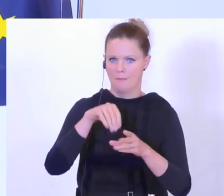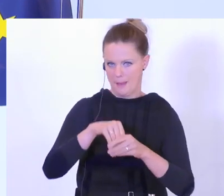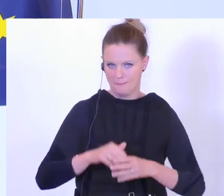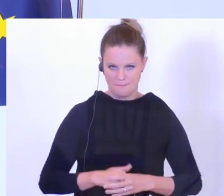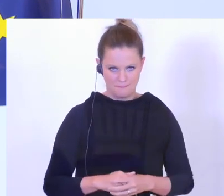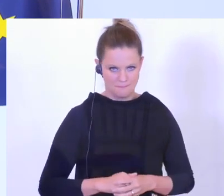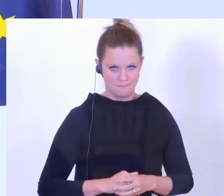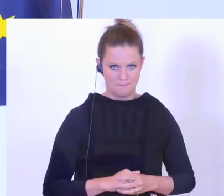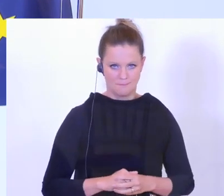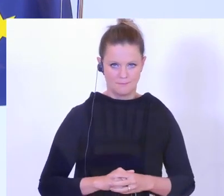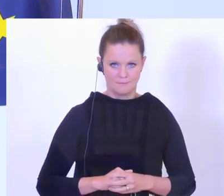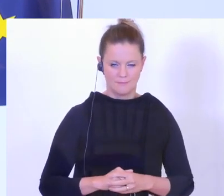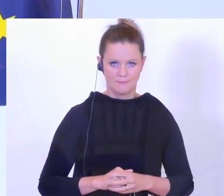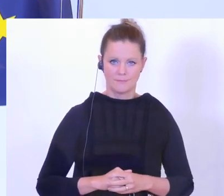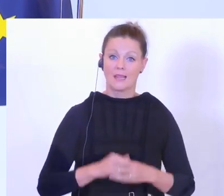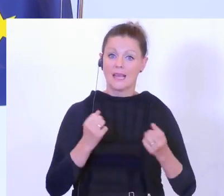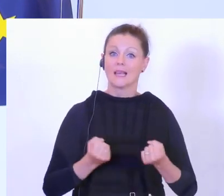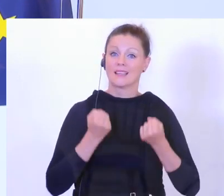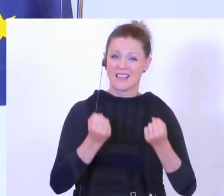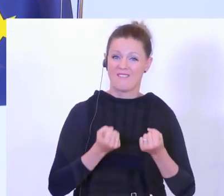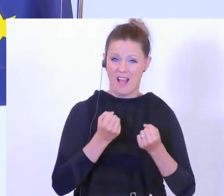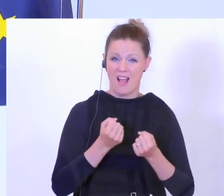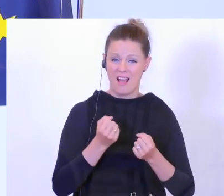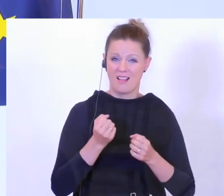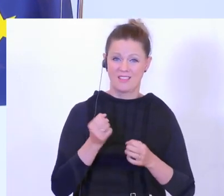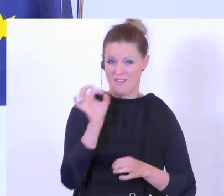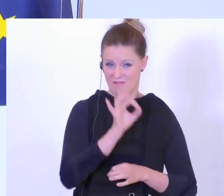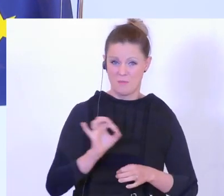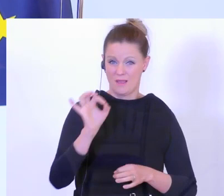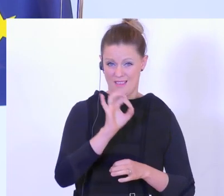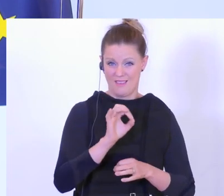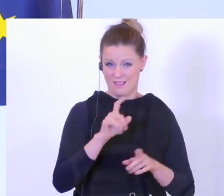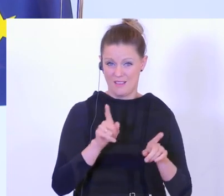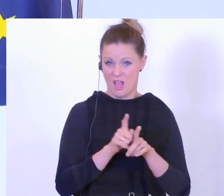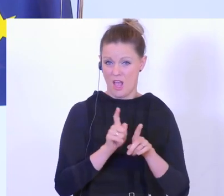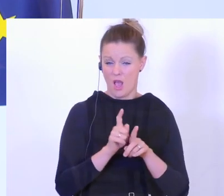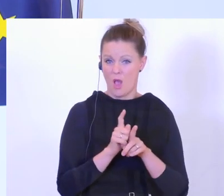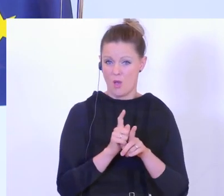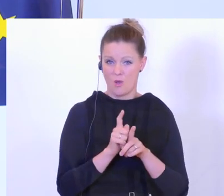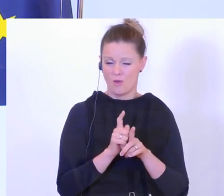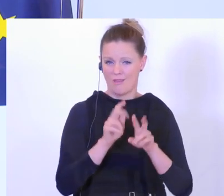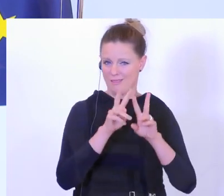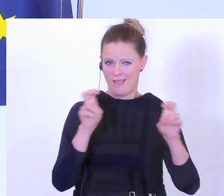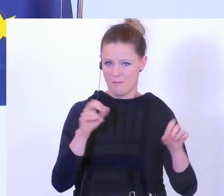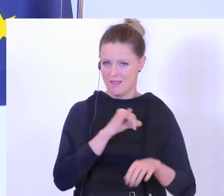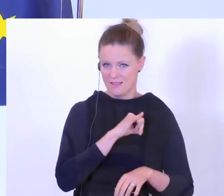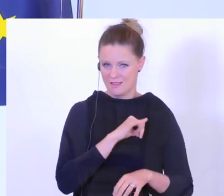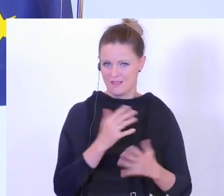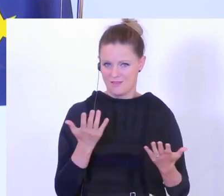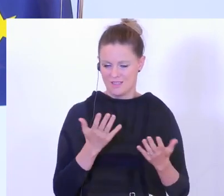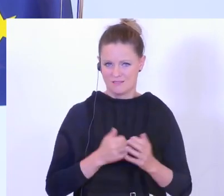Bei den Gewaltdelikten ist natürlich auch die Frage nach wie vor sehr interessant,